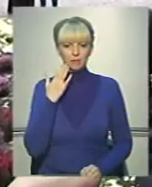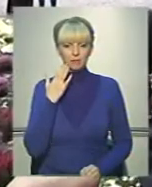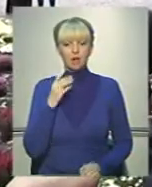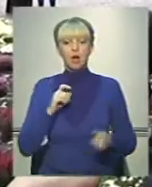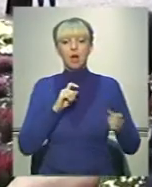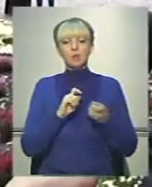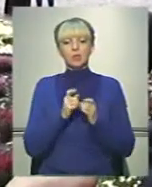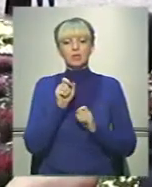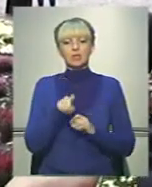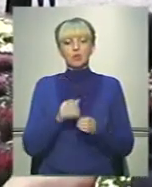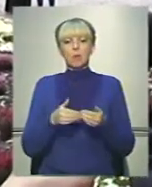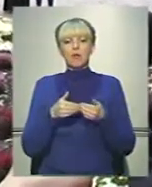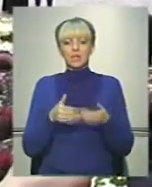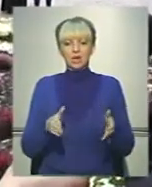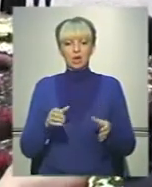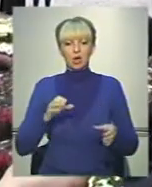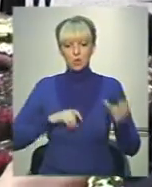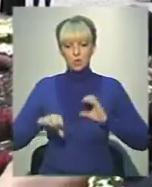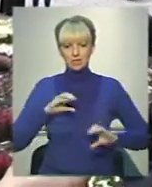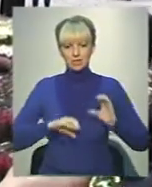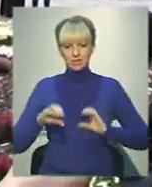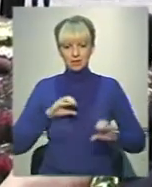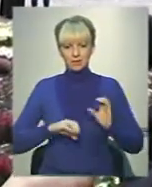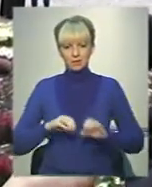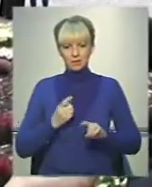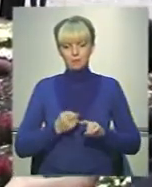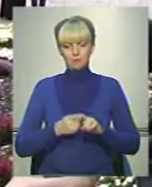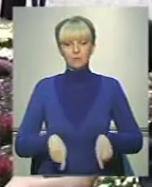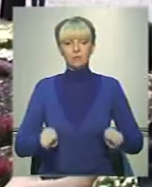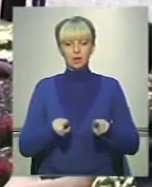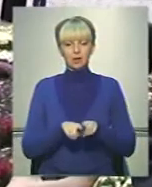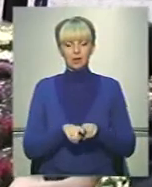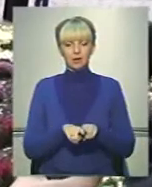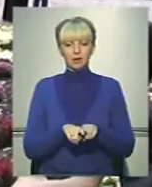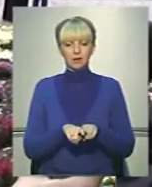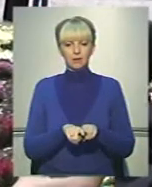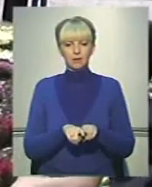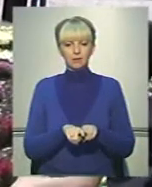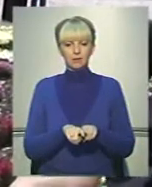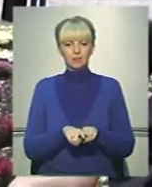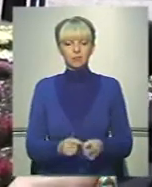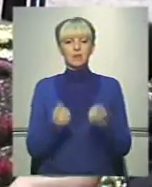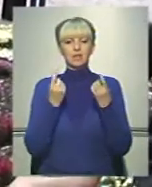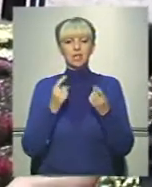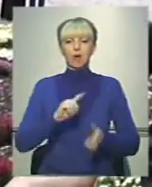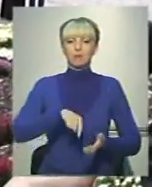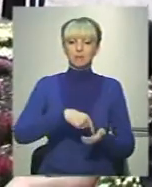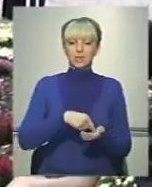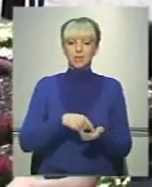боротьба за те, щоб відкрити університет. І це такі великі міста